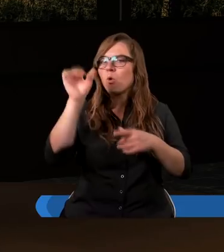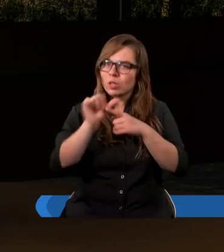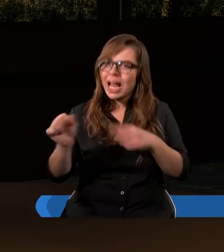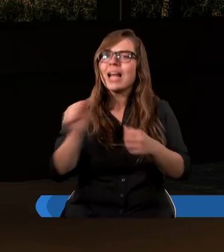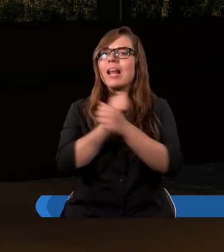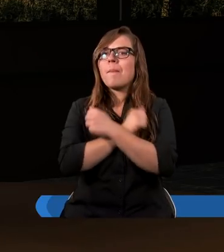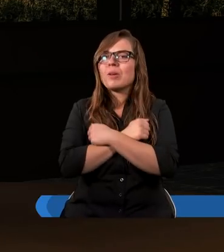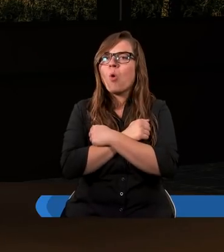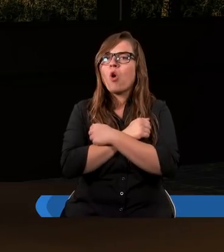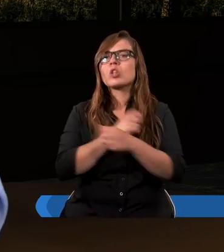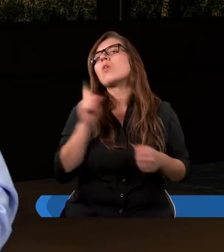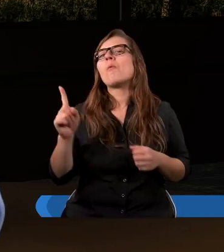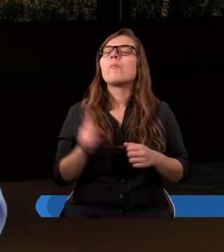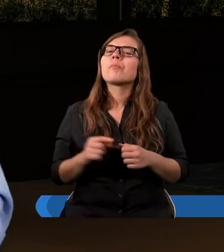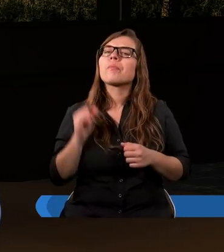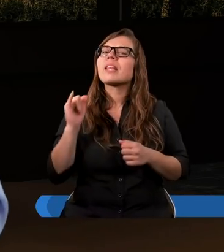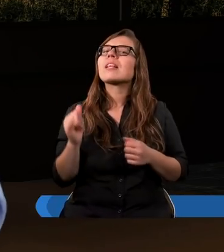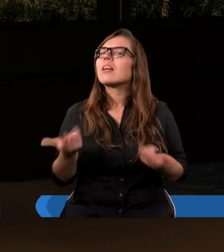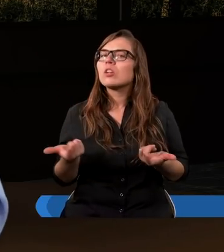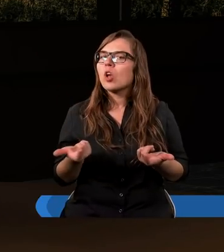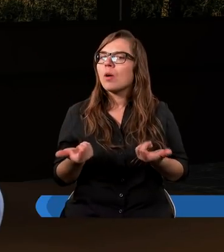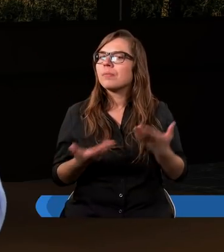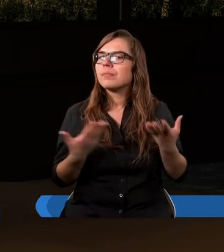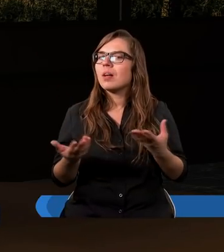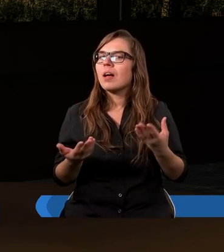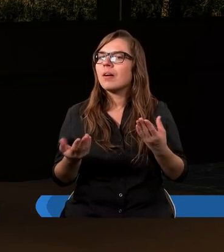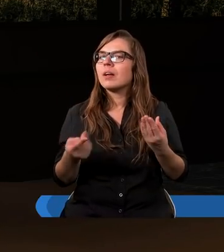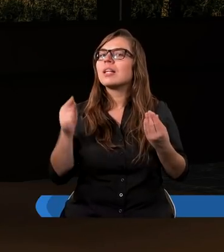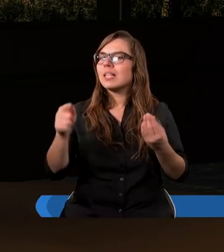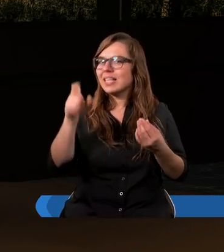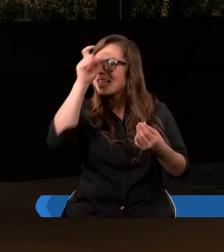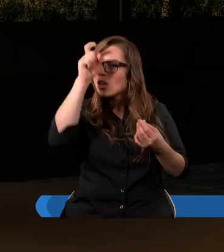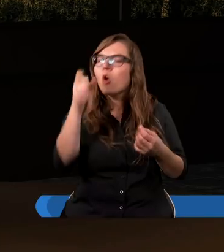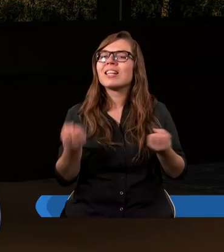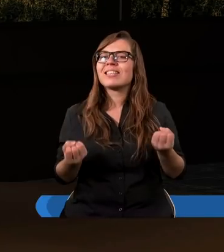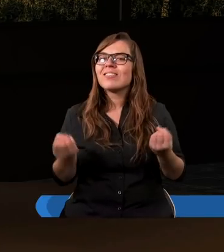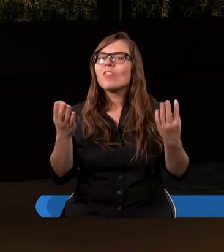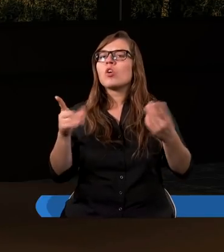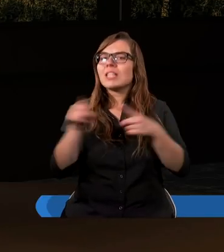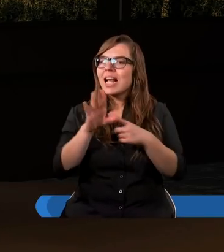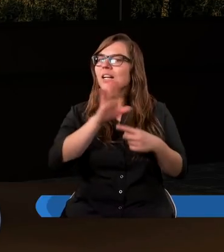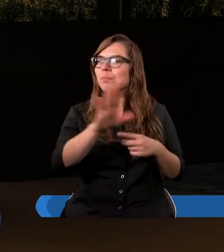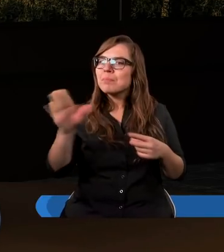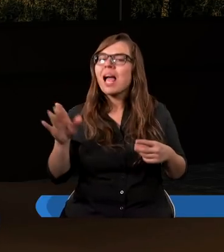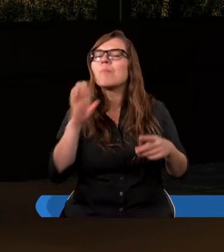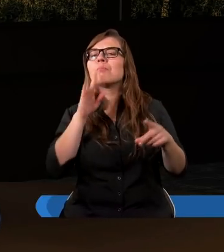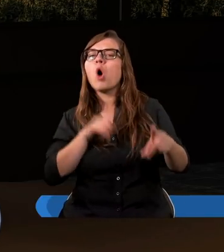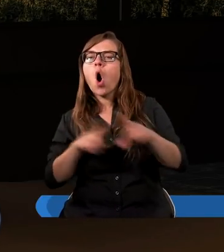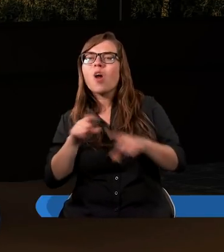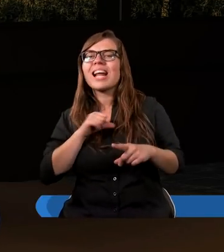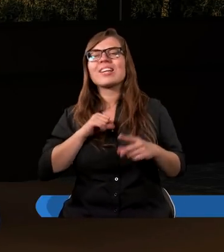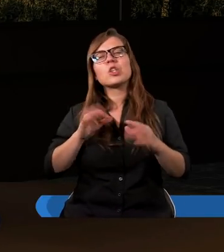miłością. No i istoty stworzone też miały odznaczać się